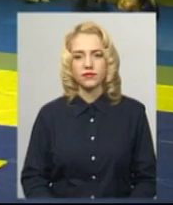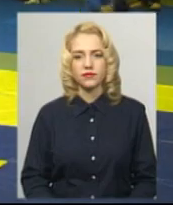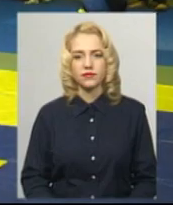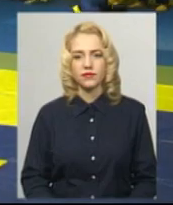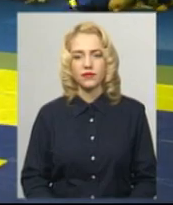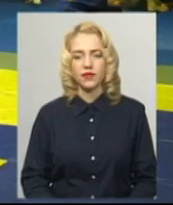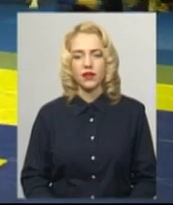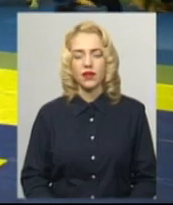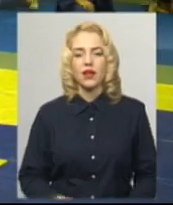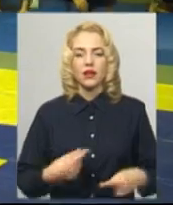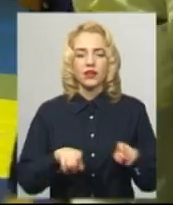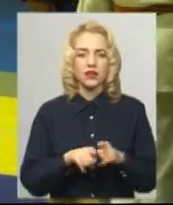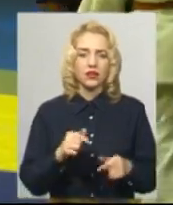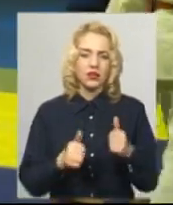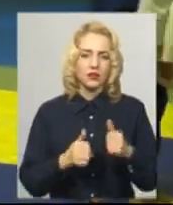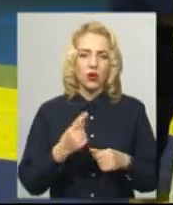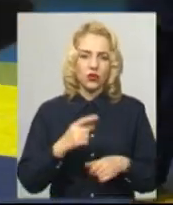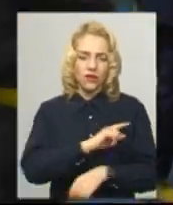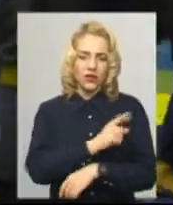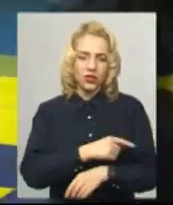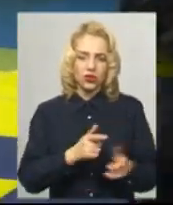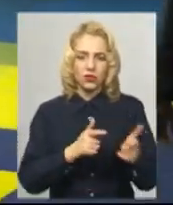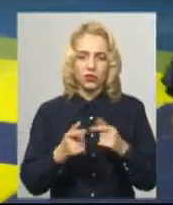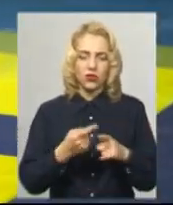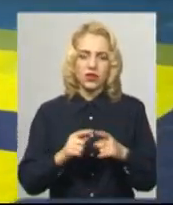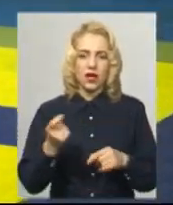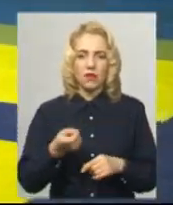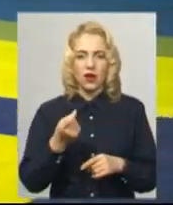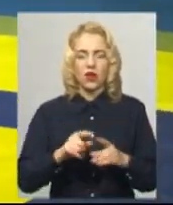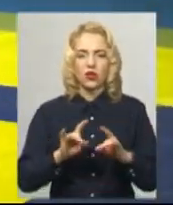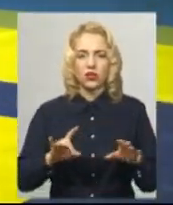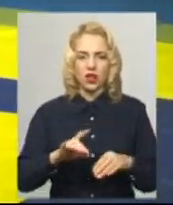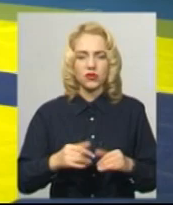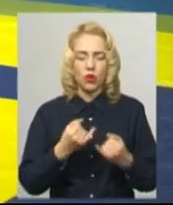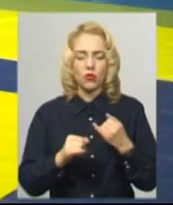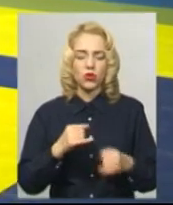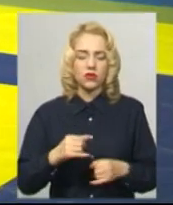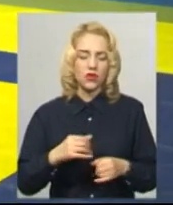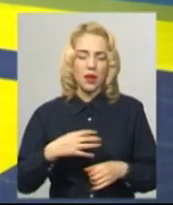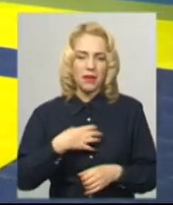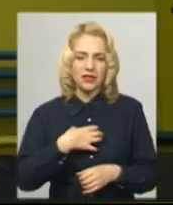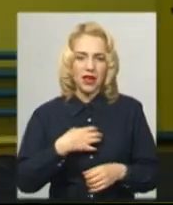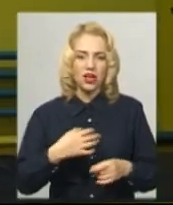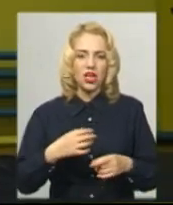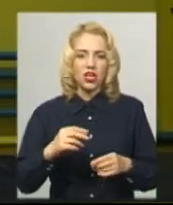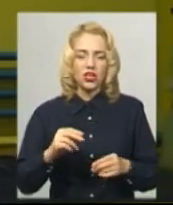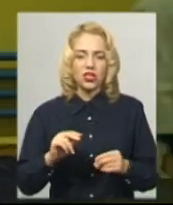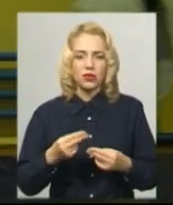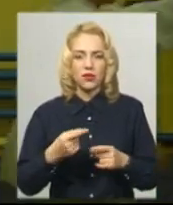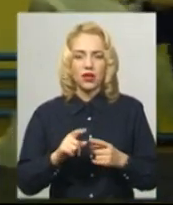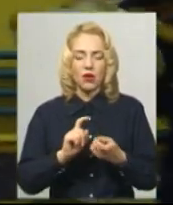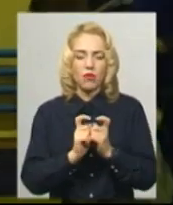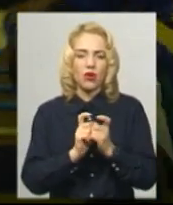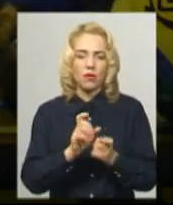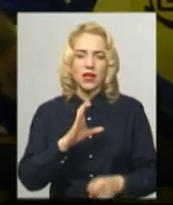На таких змаганнях однієї фізичної підготовки буде замало. Переконив бронзовий призер Чемпіонату світу Станіслав Сергійчук. Боротьба самбо – це